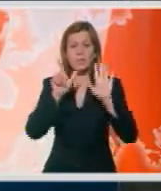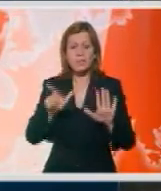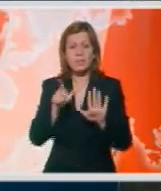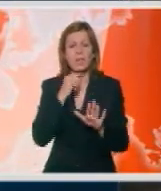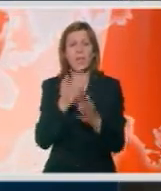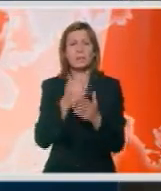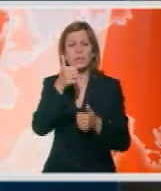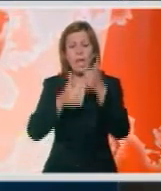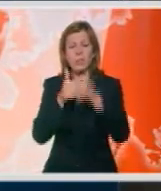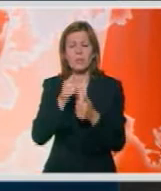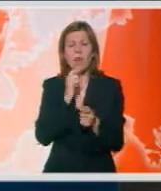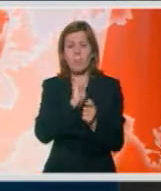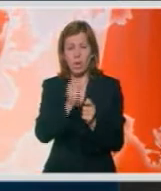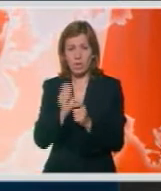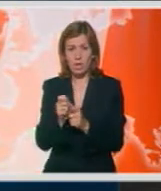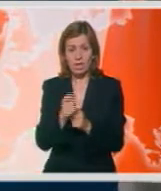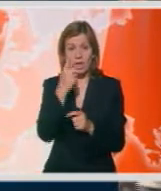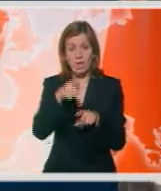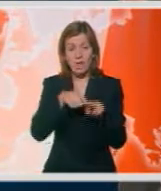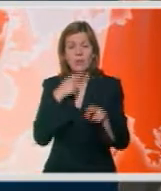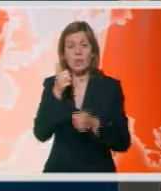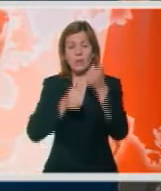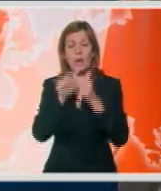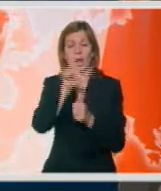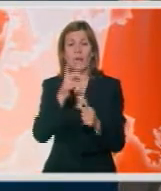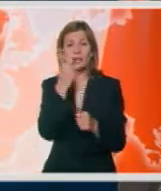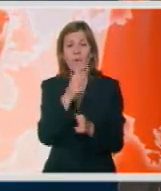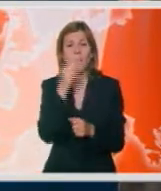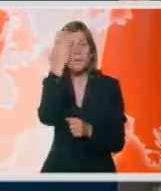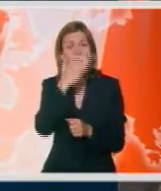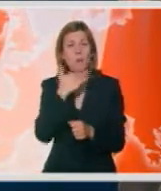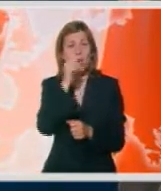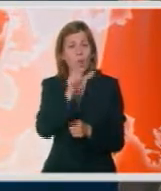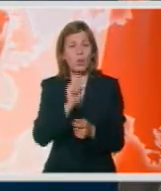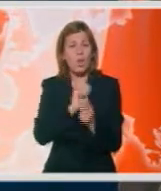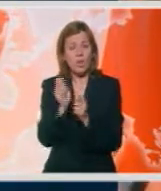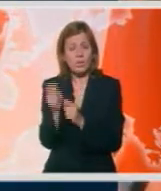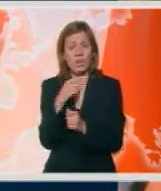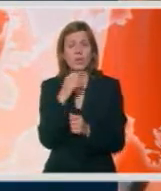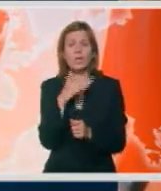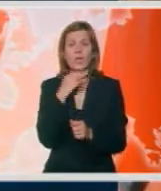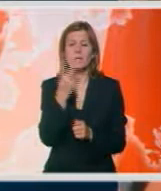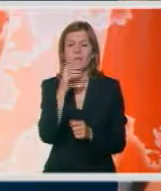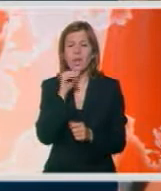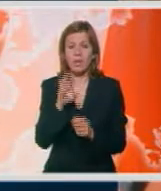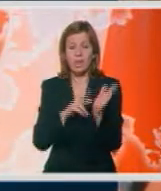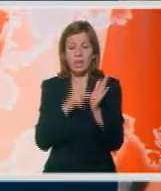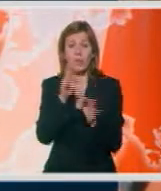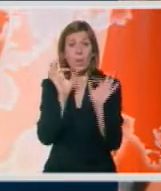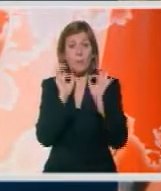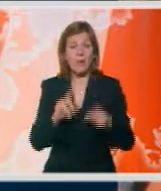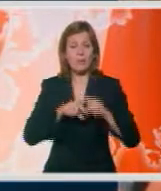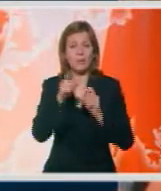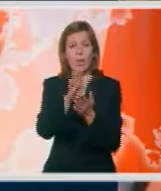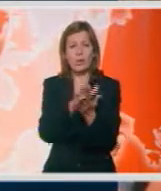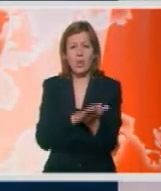svetskom šampionatu u pokjeru. Jednomesečni turnir u Las Vegasu je stan mnogih pokjeraša, kaže Greg Reimer. To je prava stvar, to je